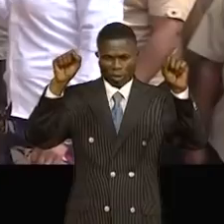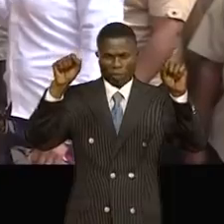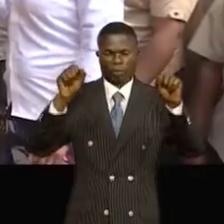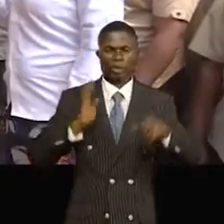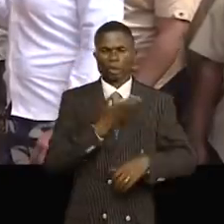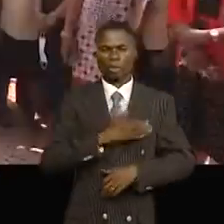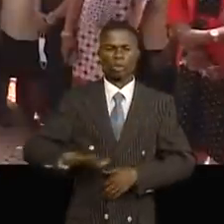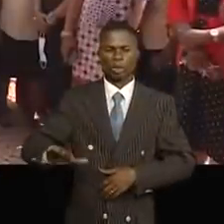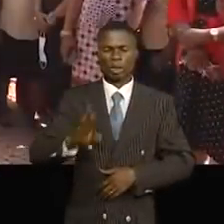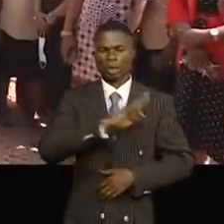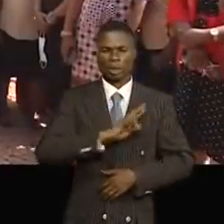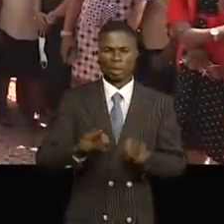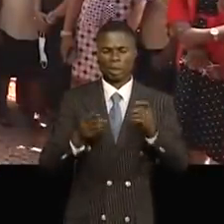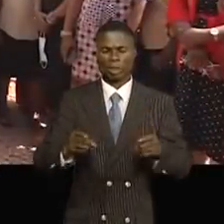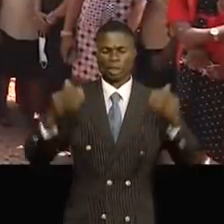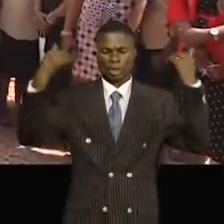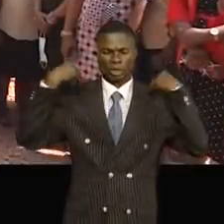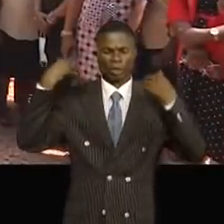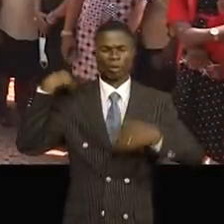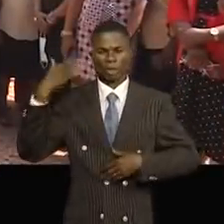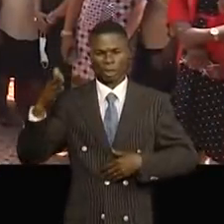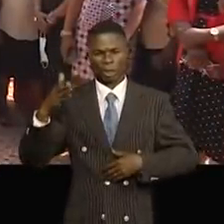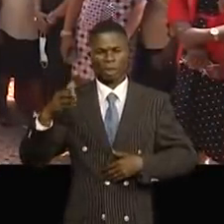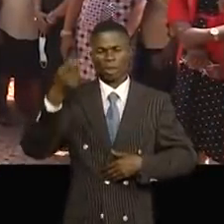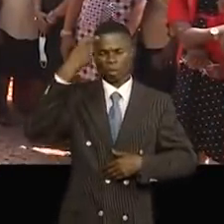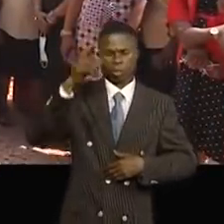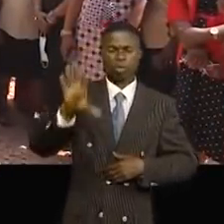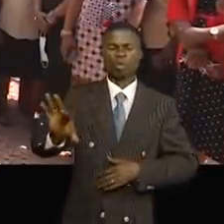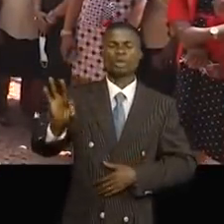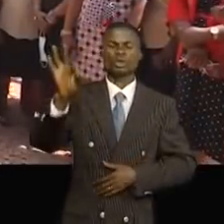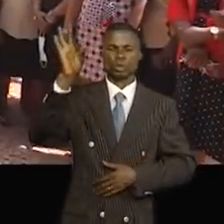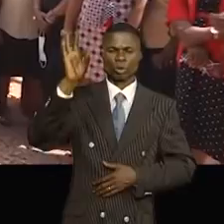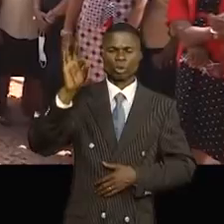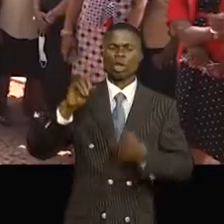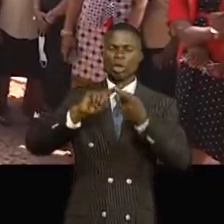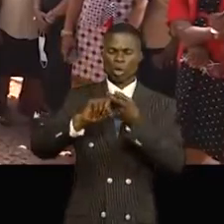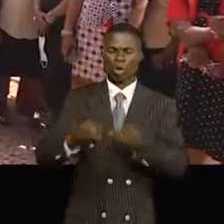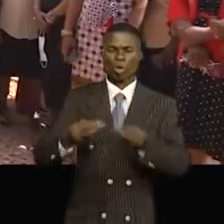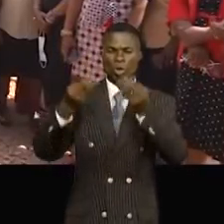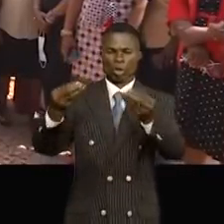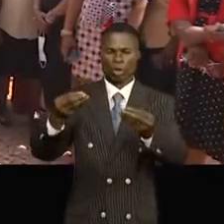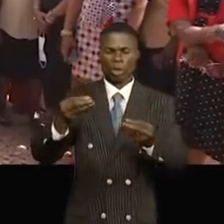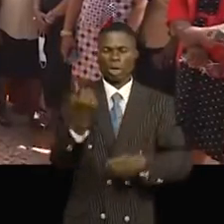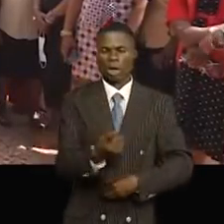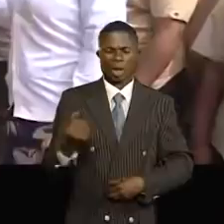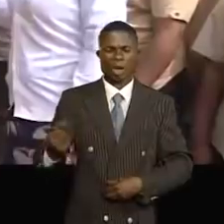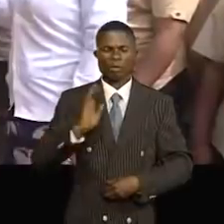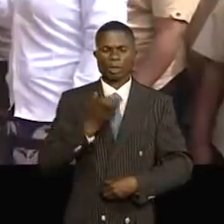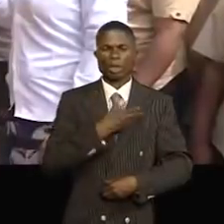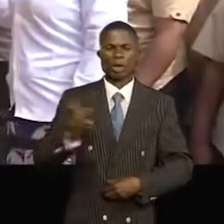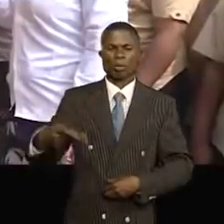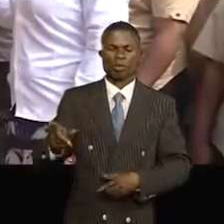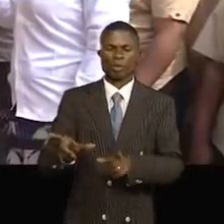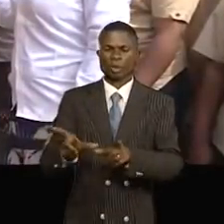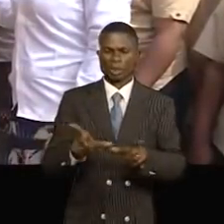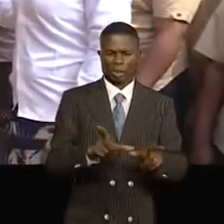la République et chef de l'État pour son choix et confiance placés à un enfant maison de l